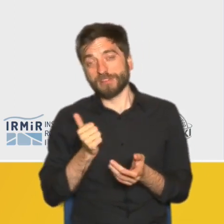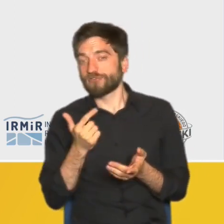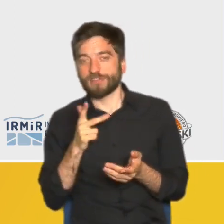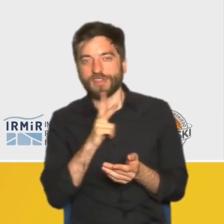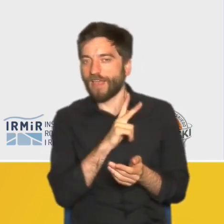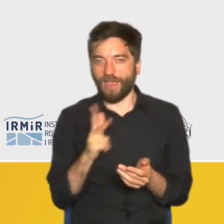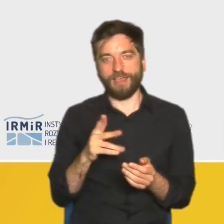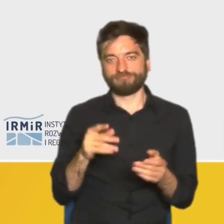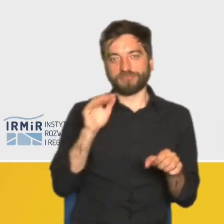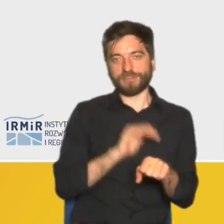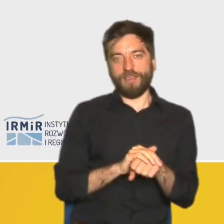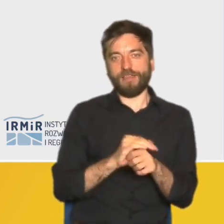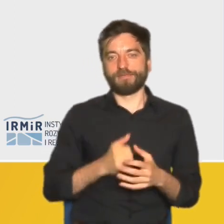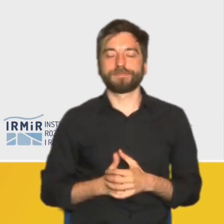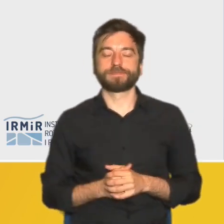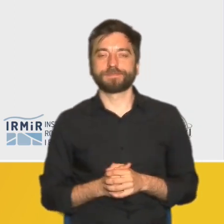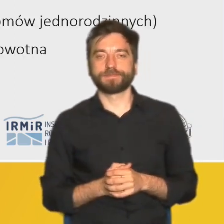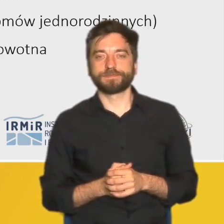elitarnego miejsca zamieszkania.